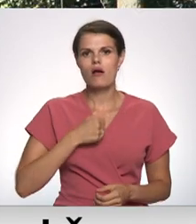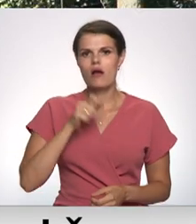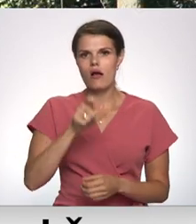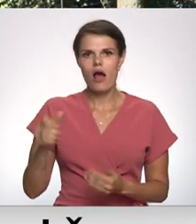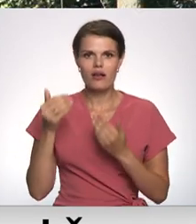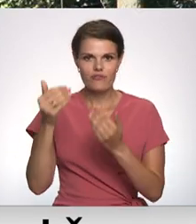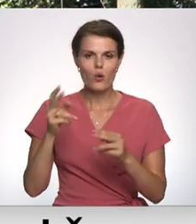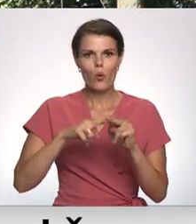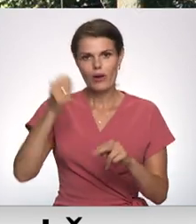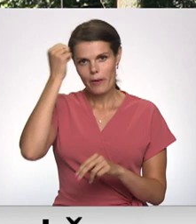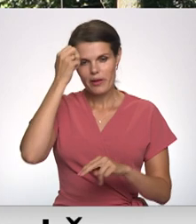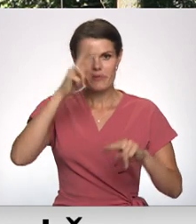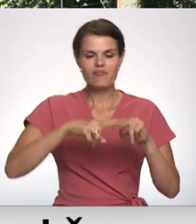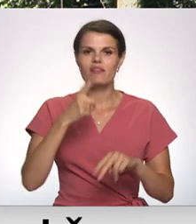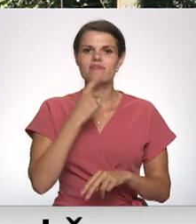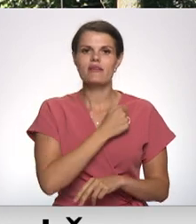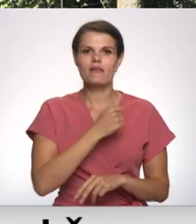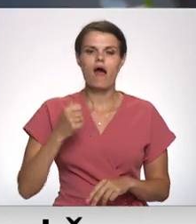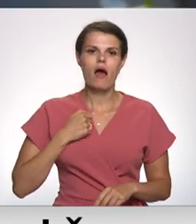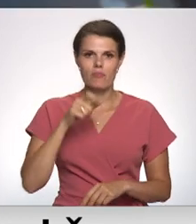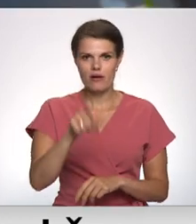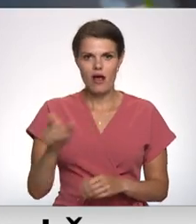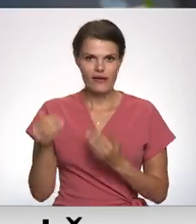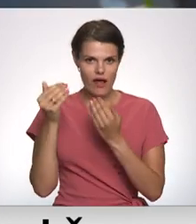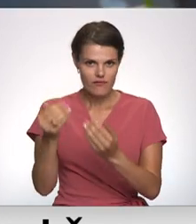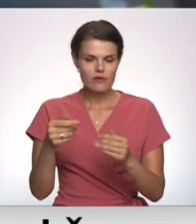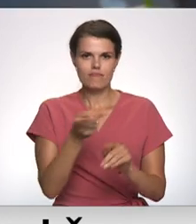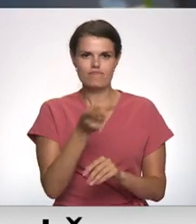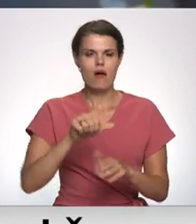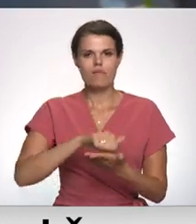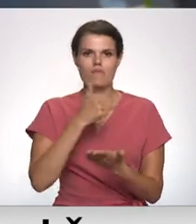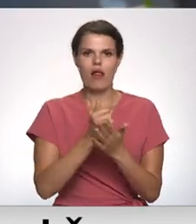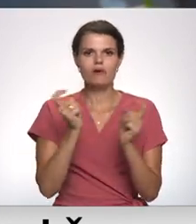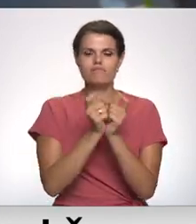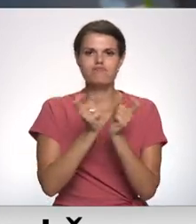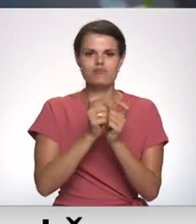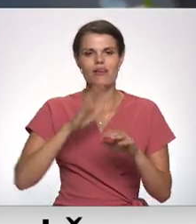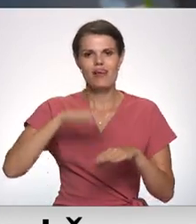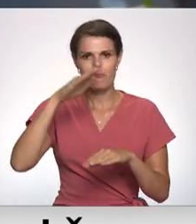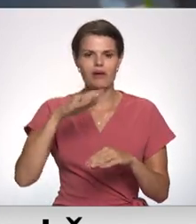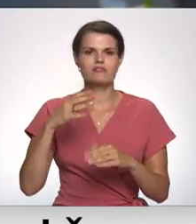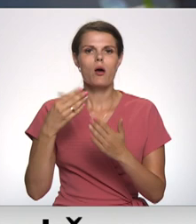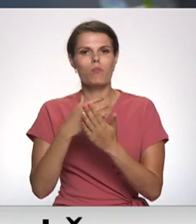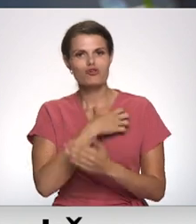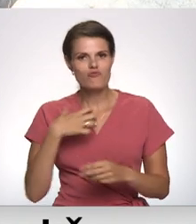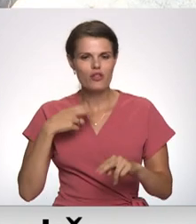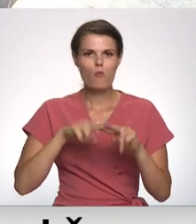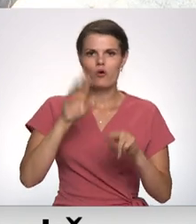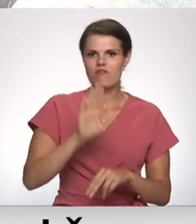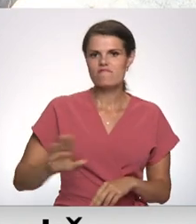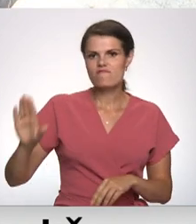un piemiņas vietas sarkanās armijas karavīriem. Tie arī ir galvenie strīdu iemeslis ar Daugavpils pašvaldību un valsti.